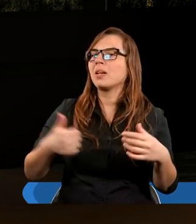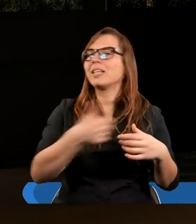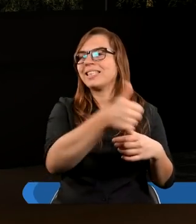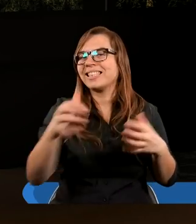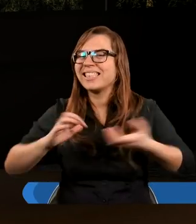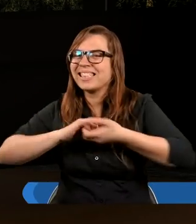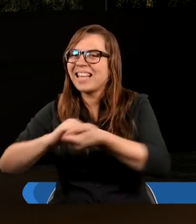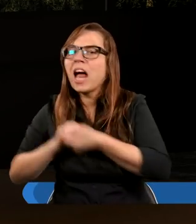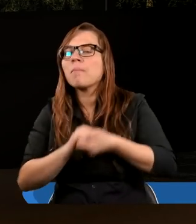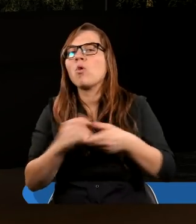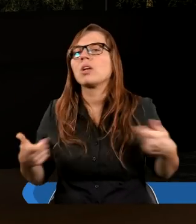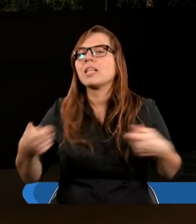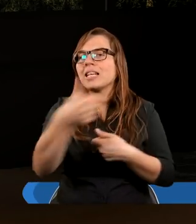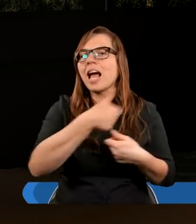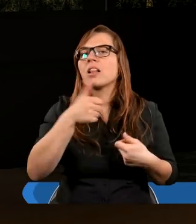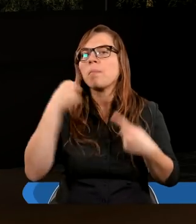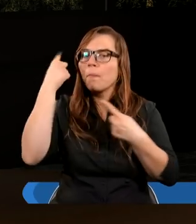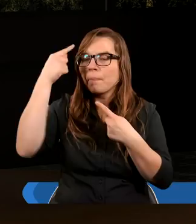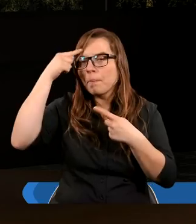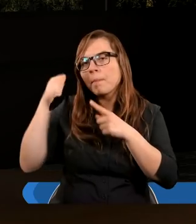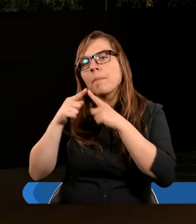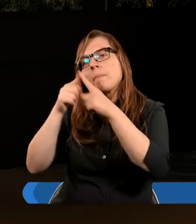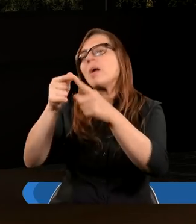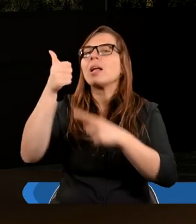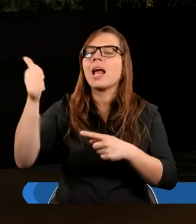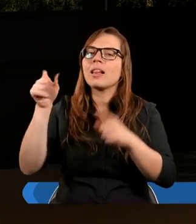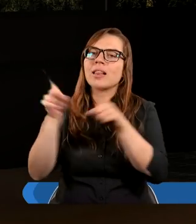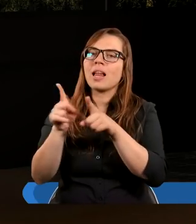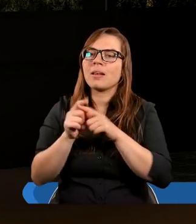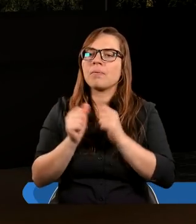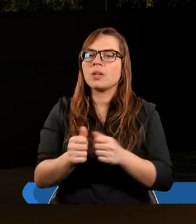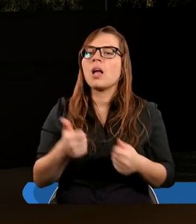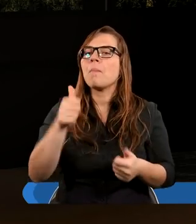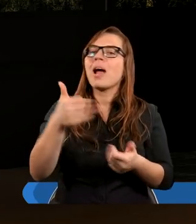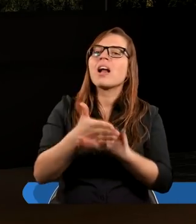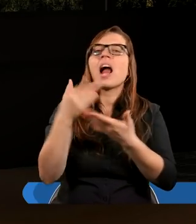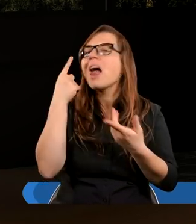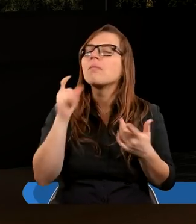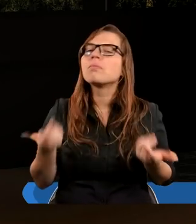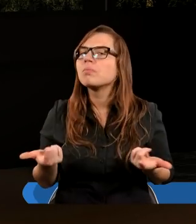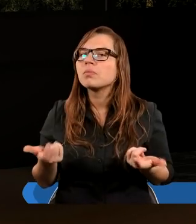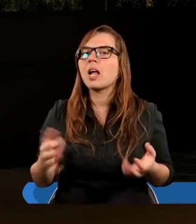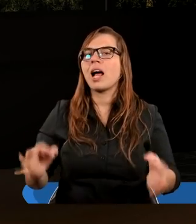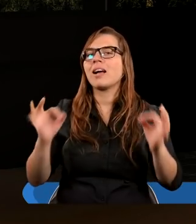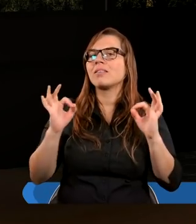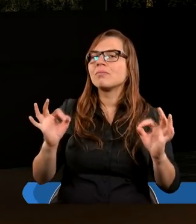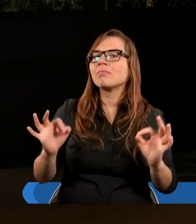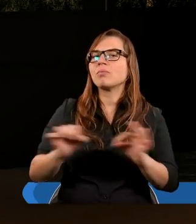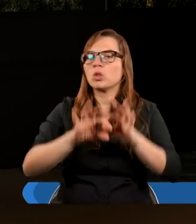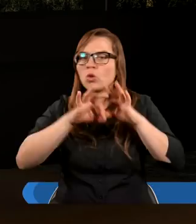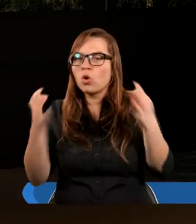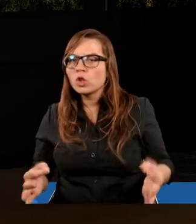zespoleni jednością myśli i jednością zdania. I to jest taka rada, myślę, aktualna do dnia